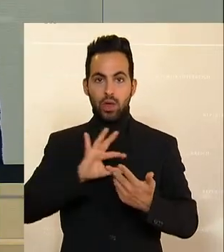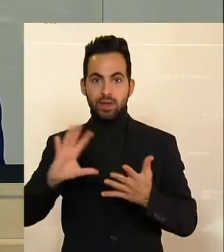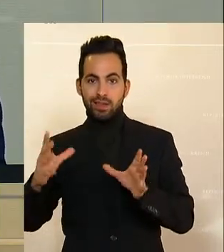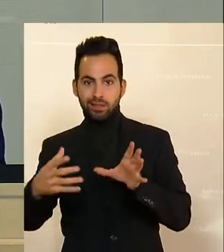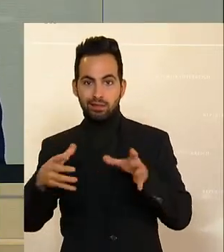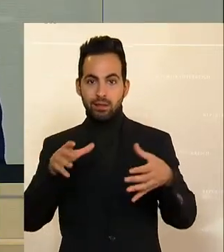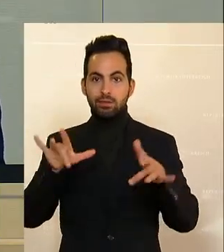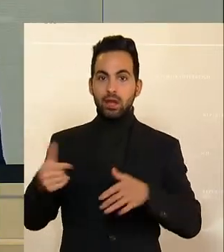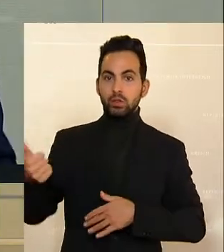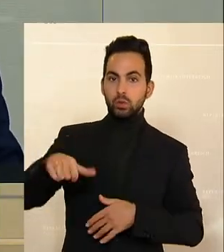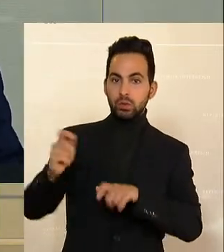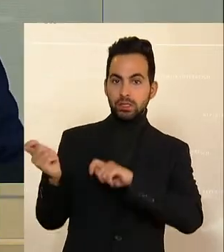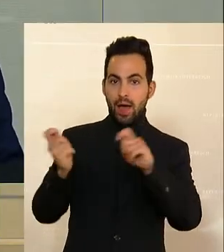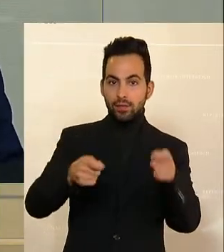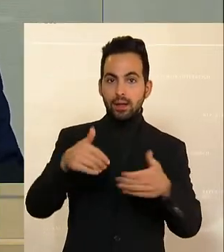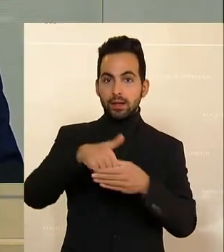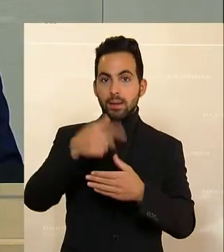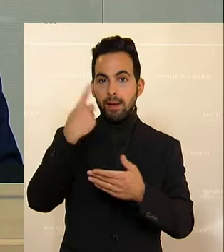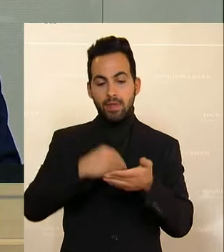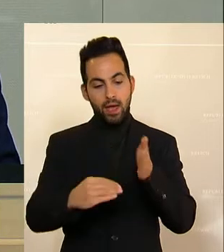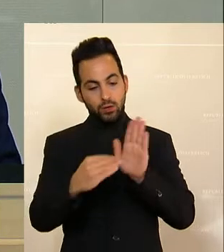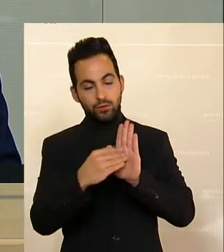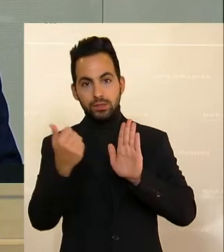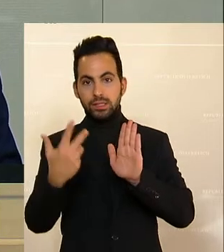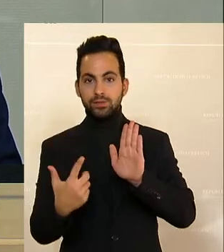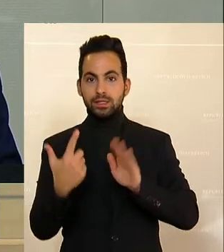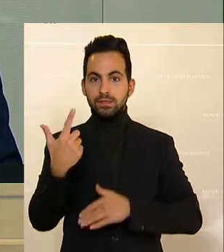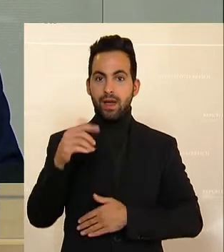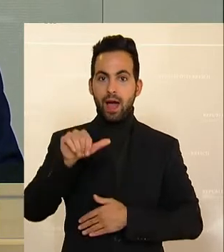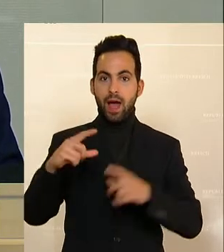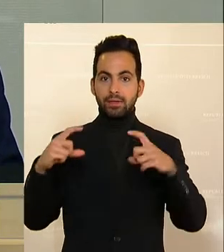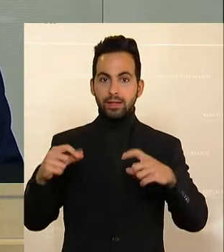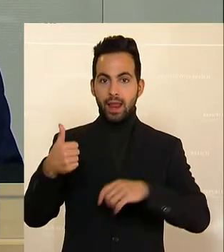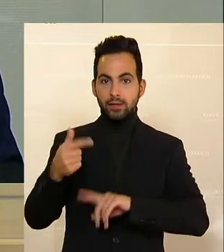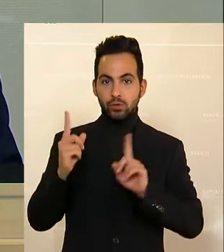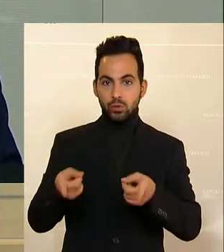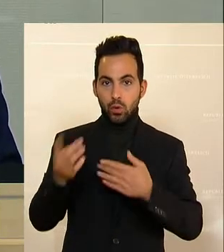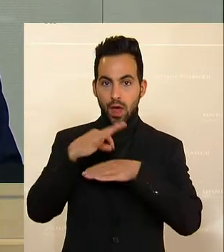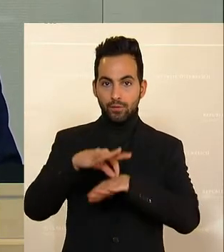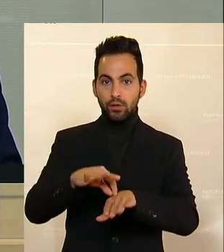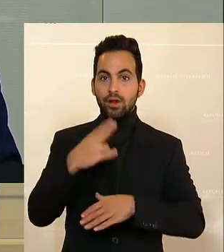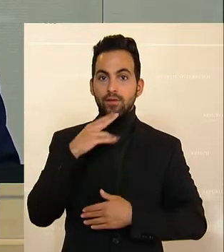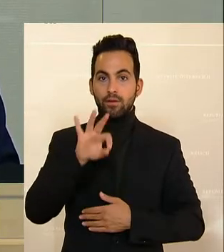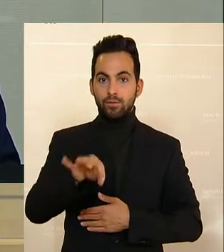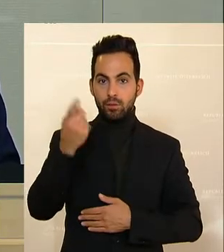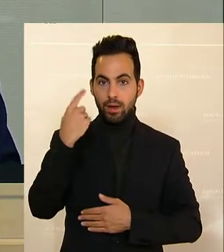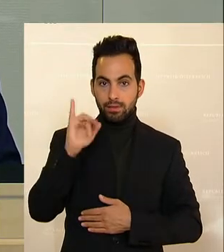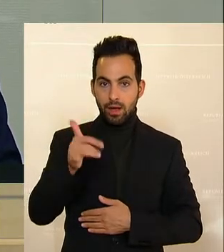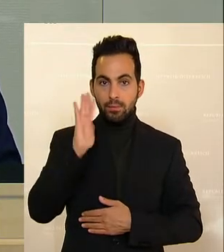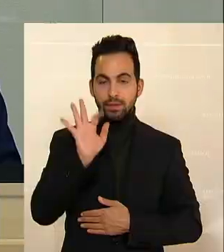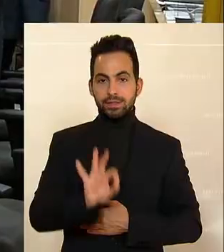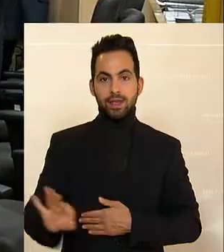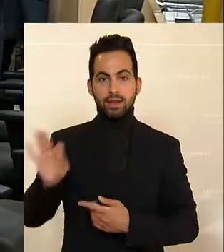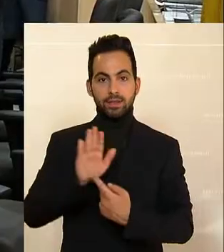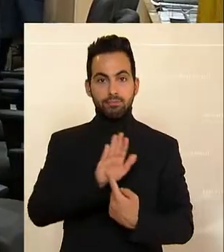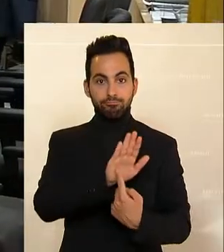einen Zusatzantrag betreffend Einfügung einer Ziffer 2a in Artikel 1 eingebracht. Wer sich dafür ausspricht, den bitte ich